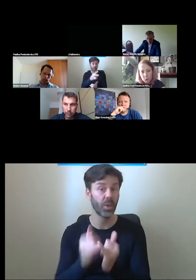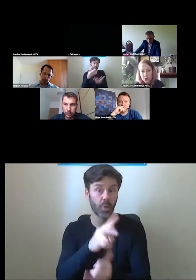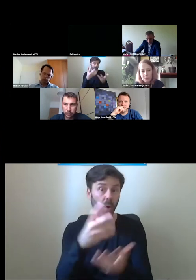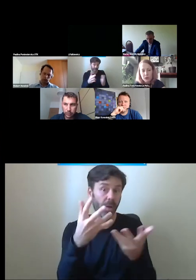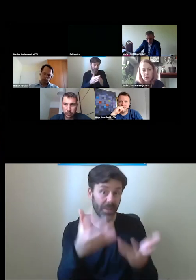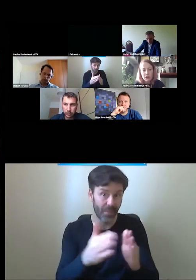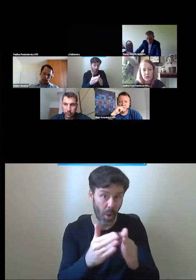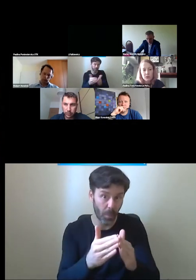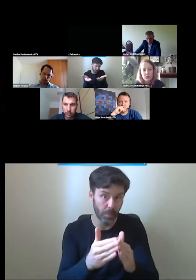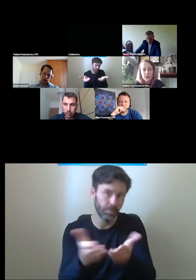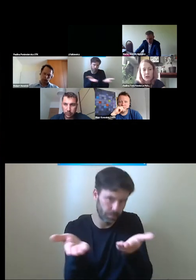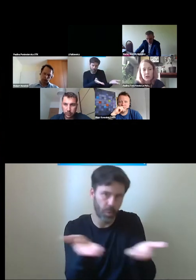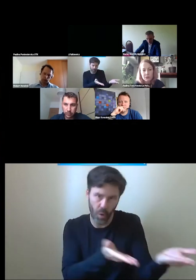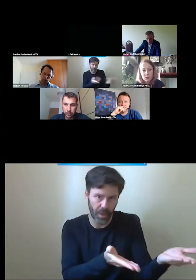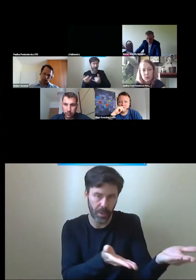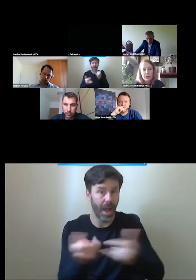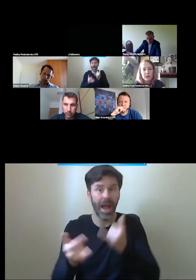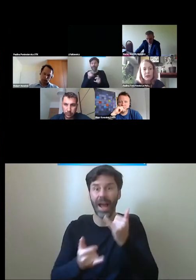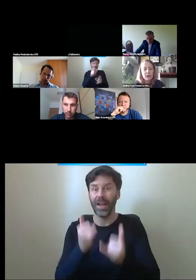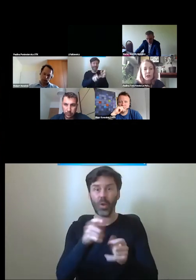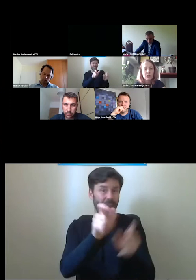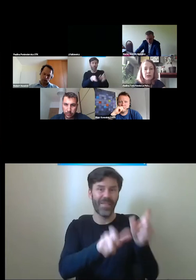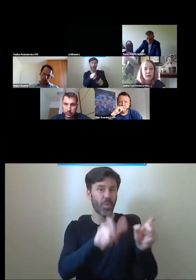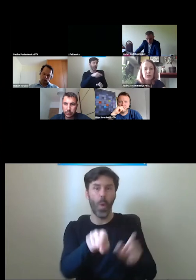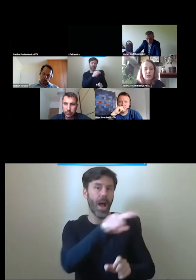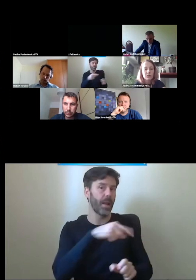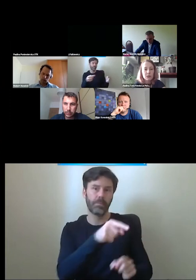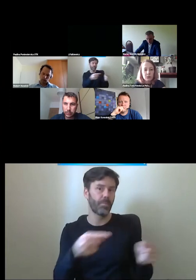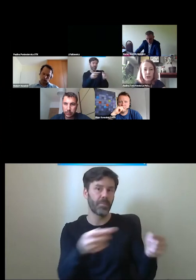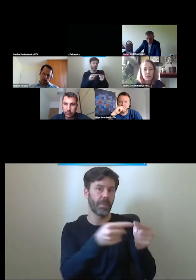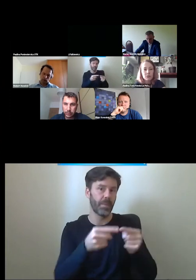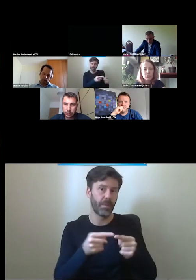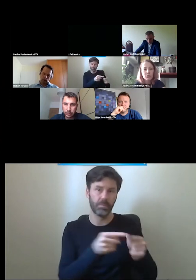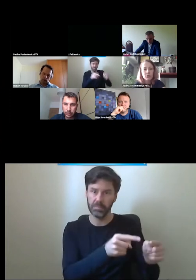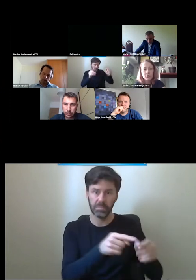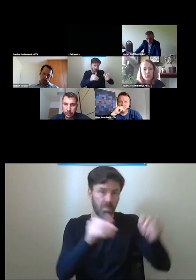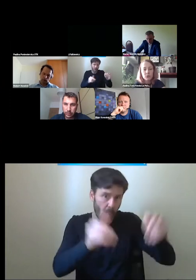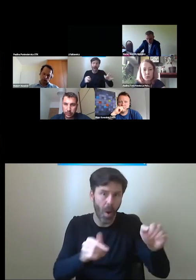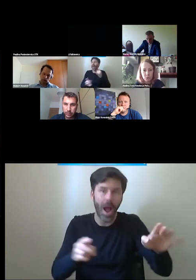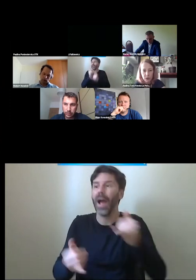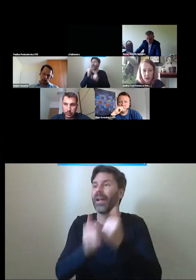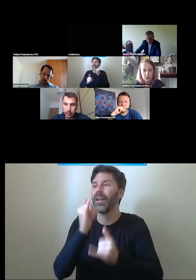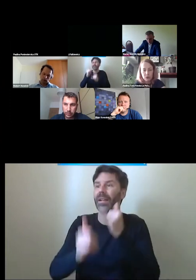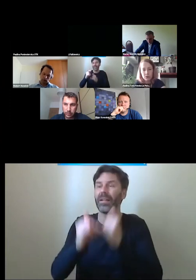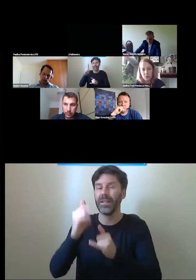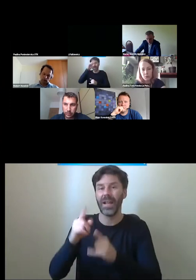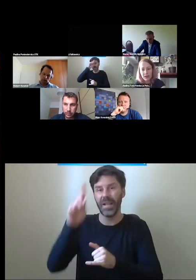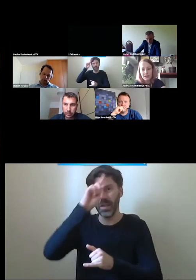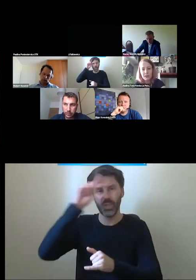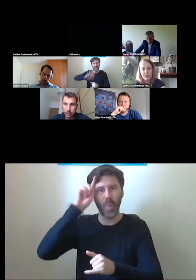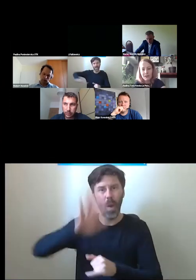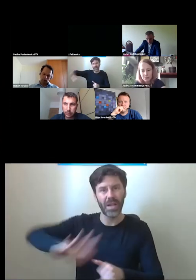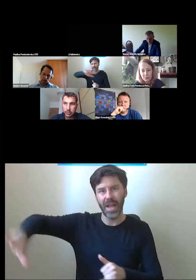proszę uprzejmie, tych rozwiązań indywidualnych jest ogromna ilość i jeżeli komuś one odpowiadają i one są